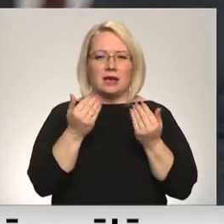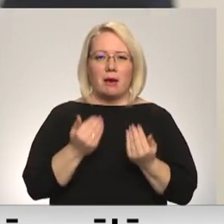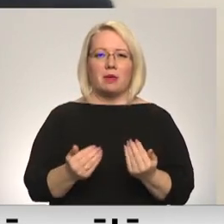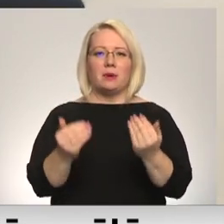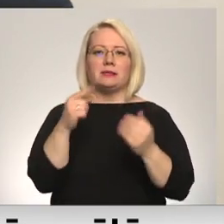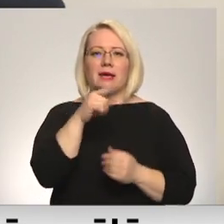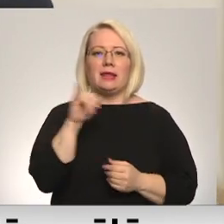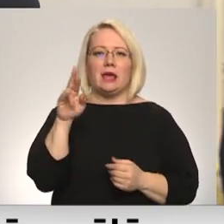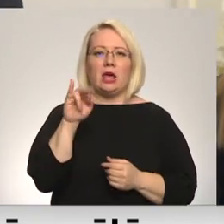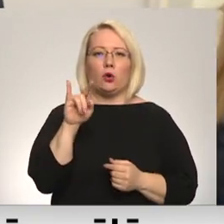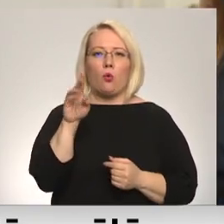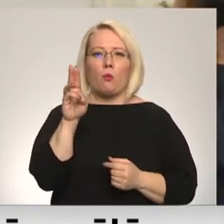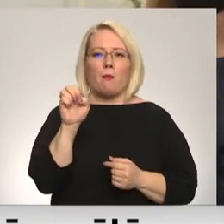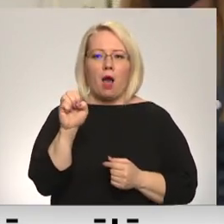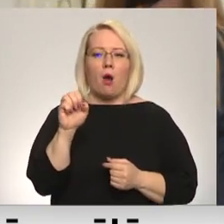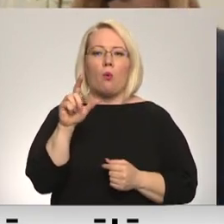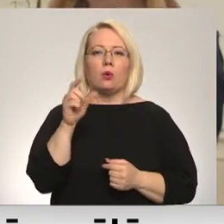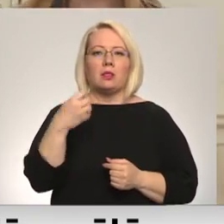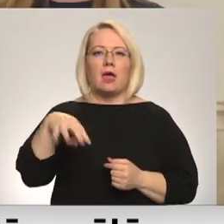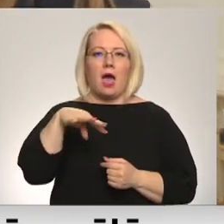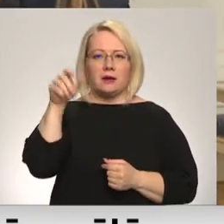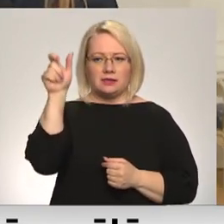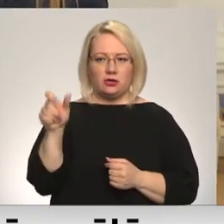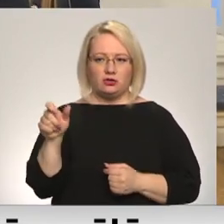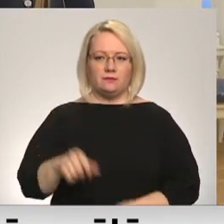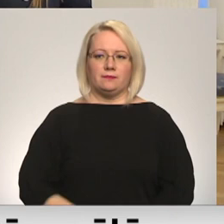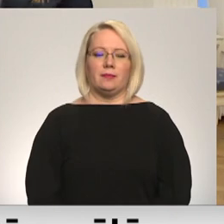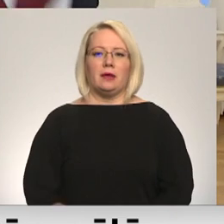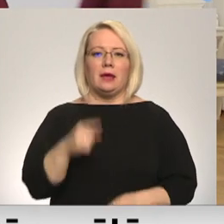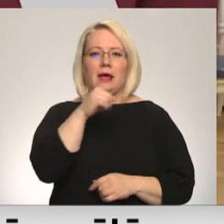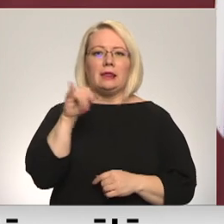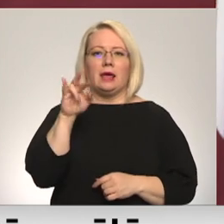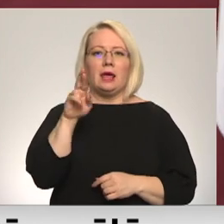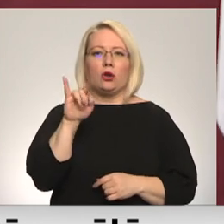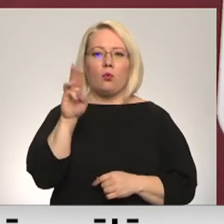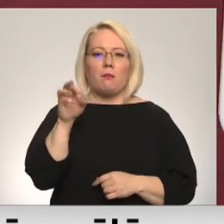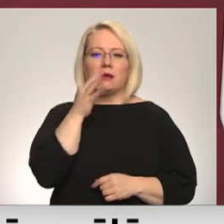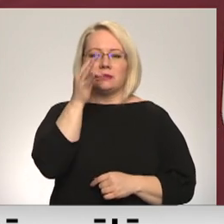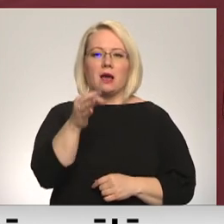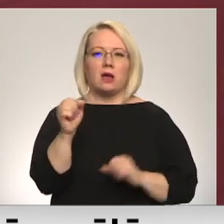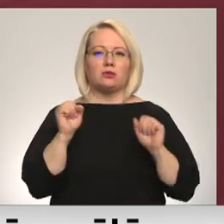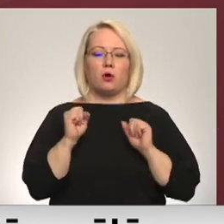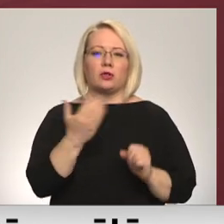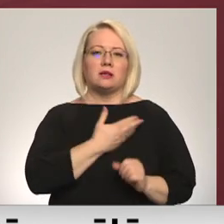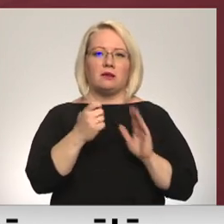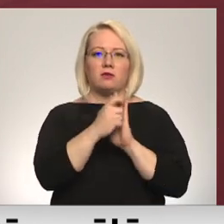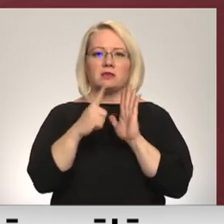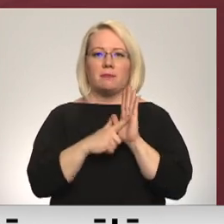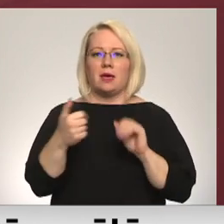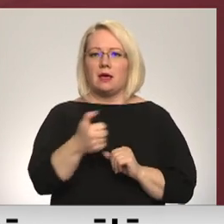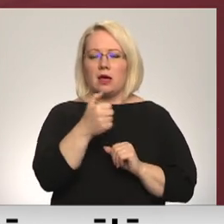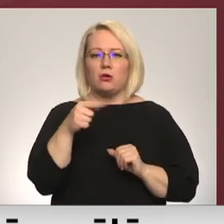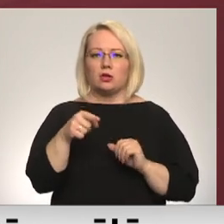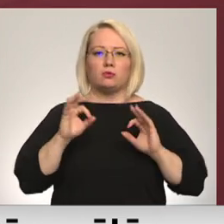Tīruma un hokejists Lauris Dārziņš. Elīza Tīruma stāst, ka sportā dzīvo jau 17 gadus un šis būs